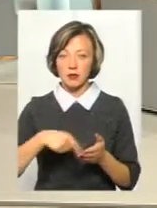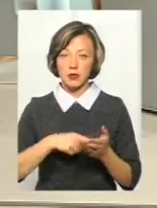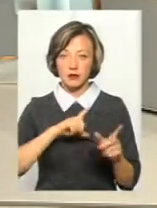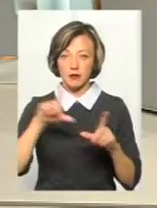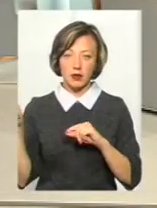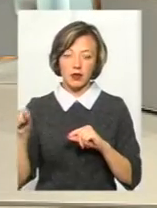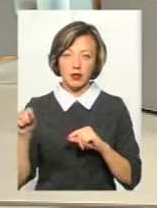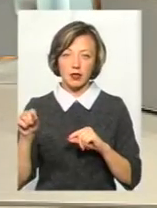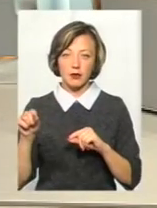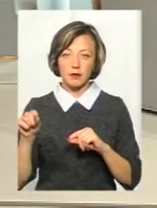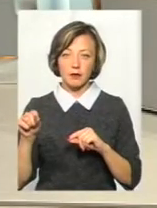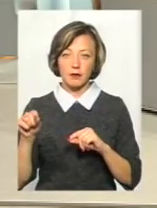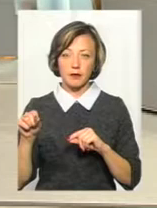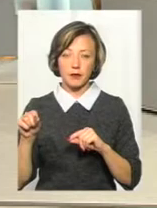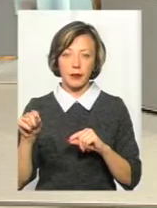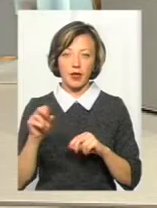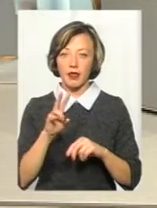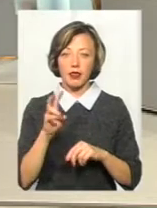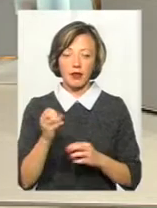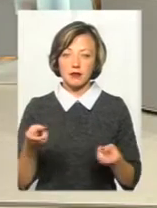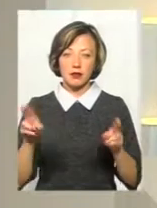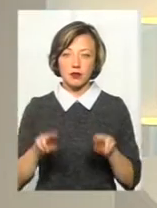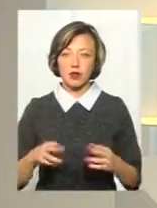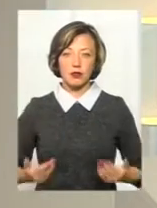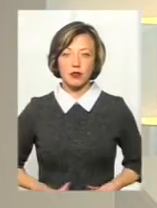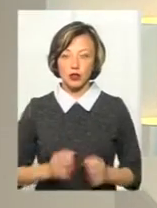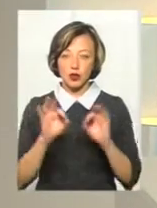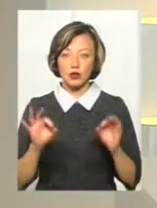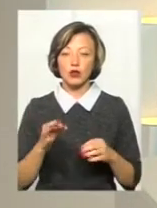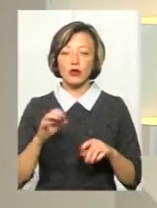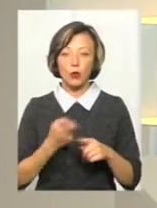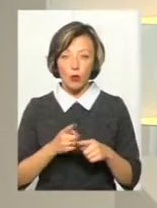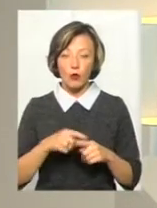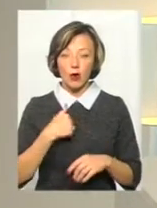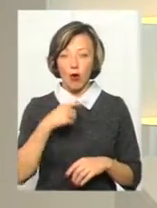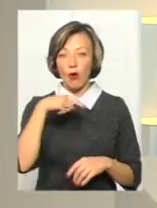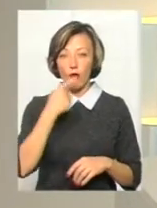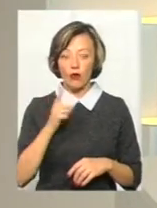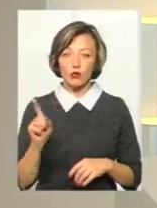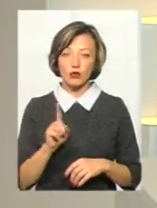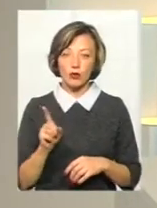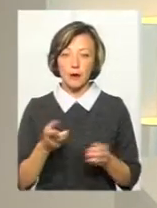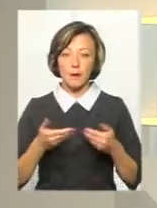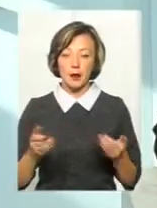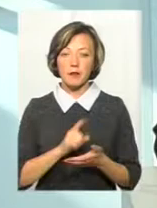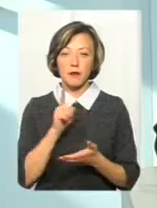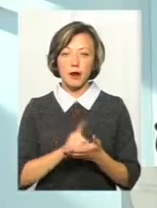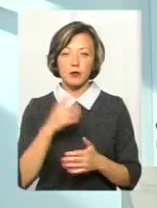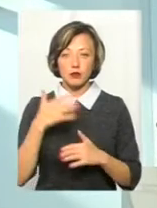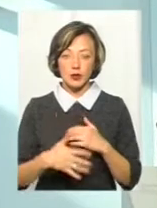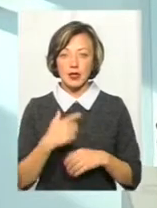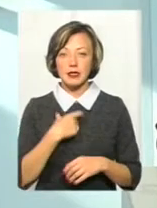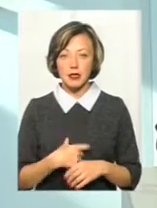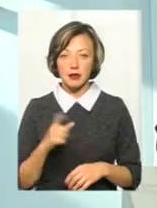виїхати і не залишатися, не проживати нічого. Тому я говорю, що ми маємо зрозуміти для себе,